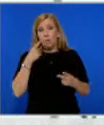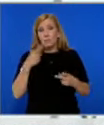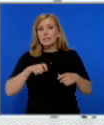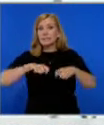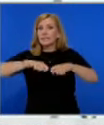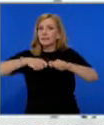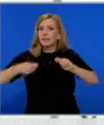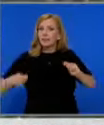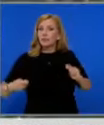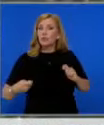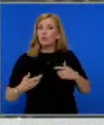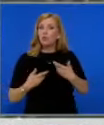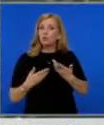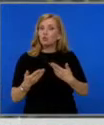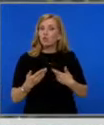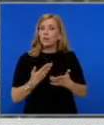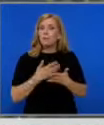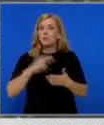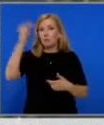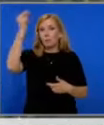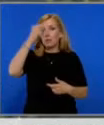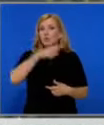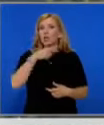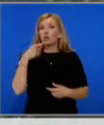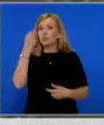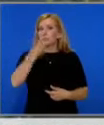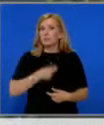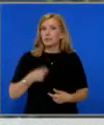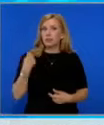отношенията между руската и българската православни църкви.